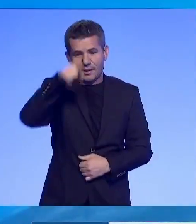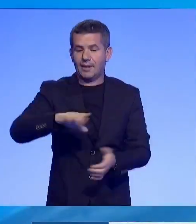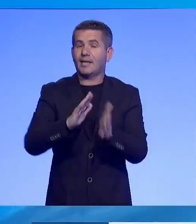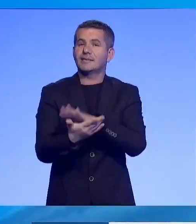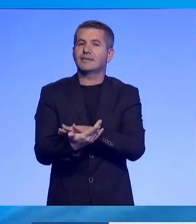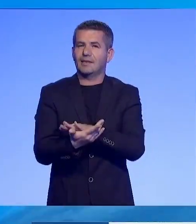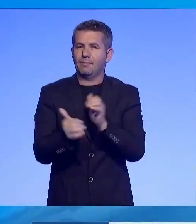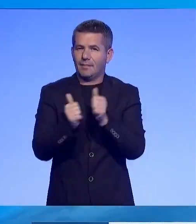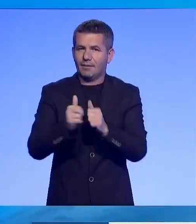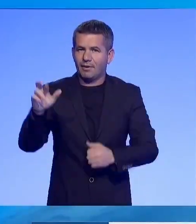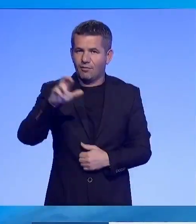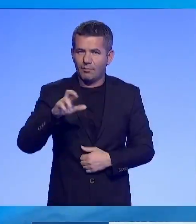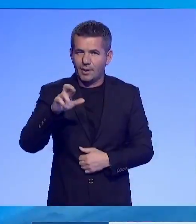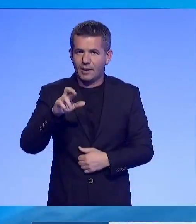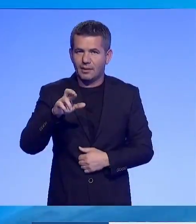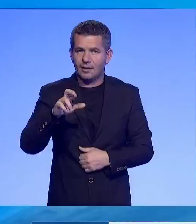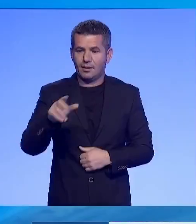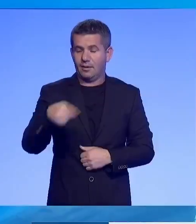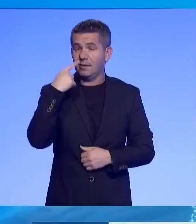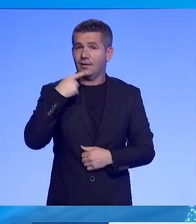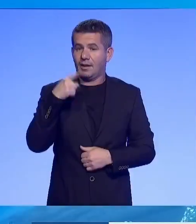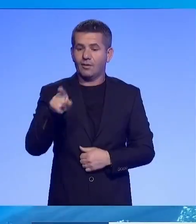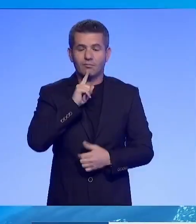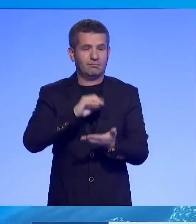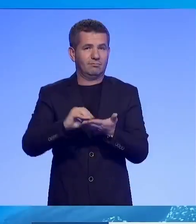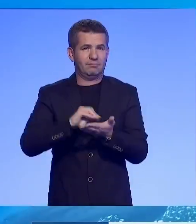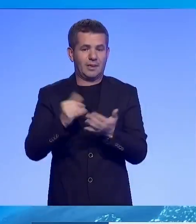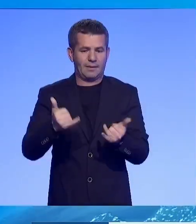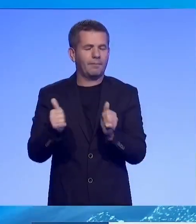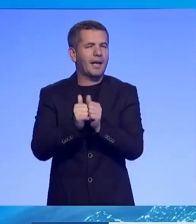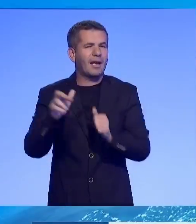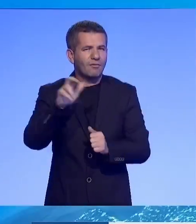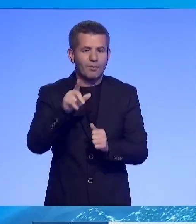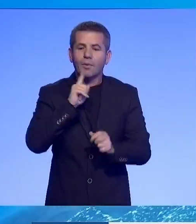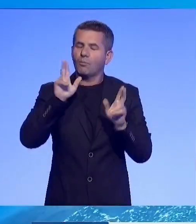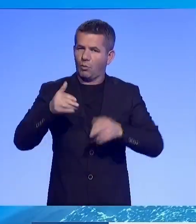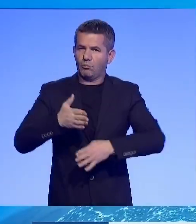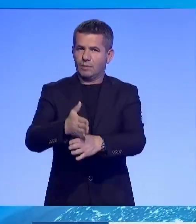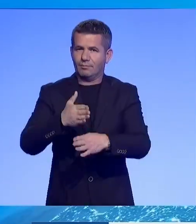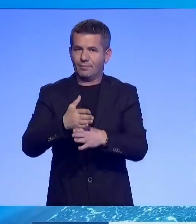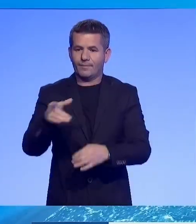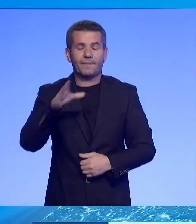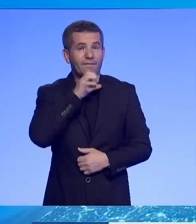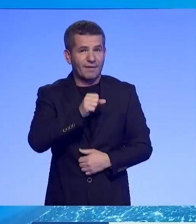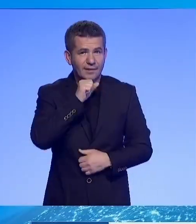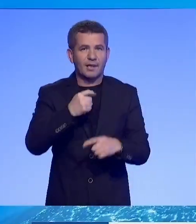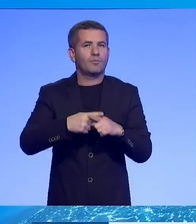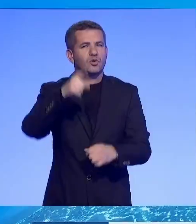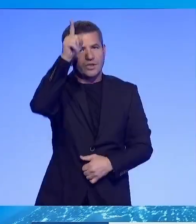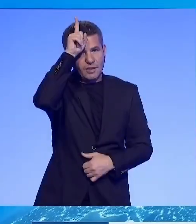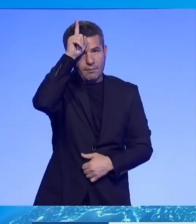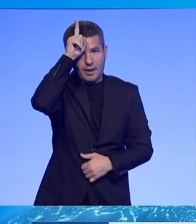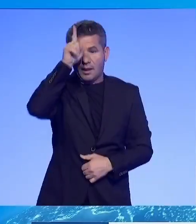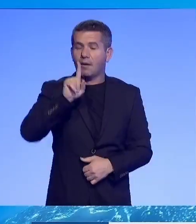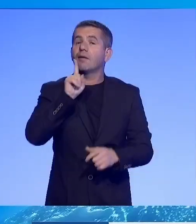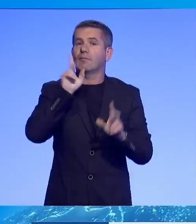Bashkimit Evropian Nabila Masarali tha se paragazetarve se Bashkimi Evropian e mbështetur nga Franca dhe Gjermania u